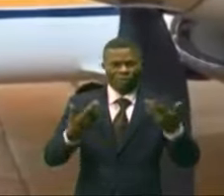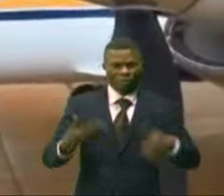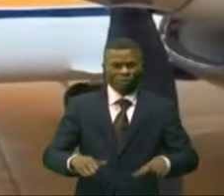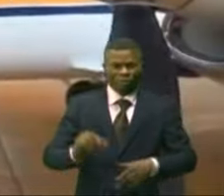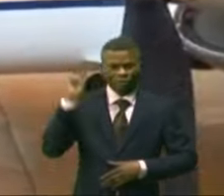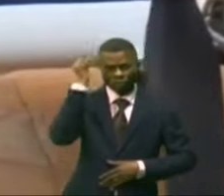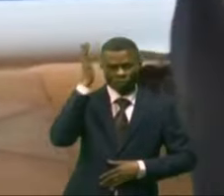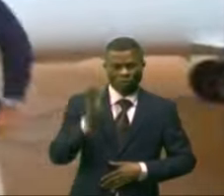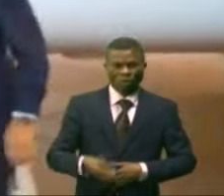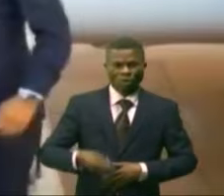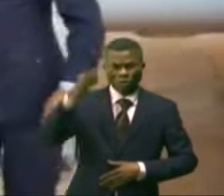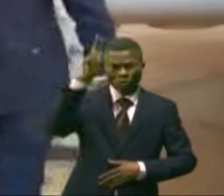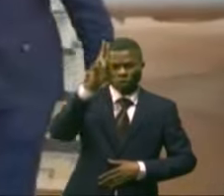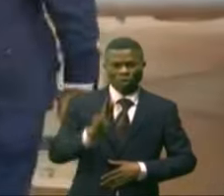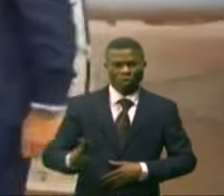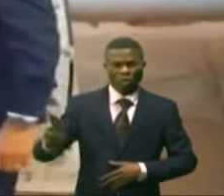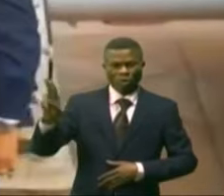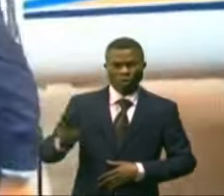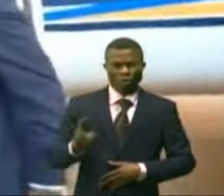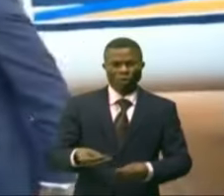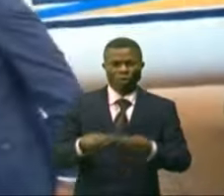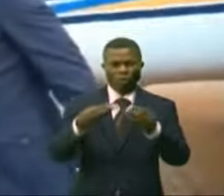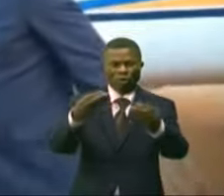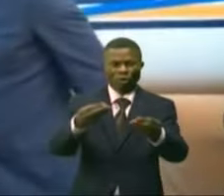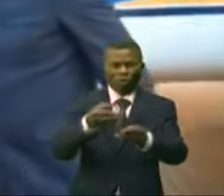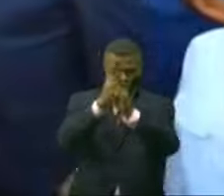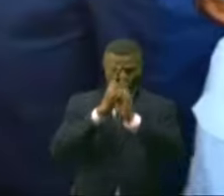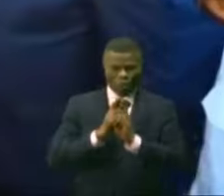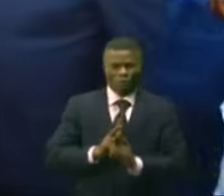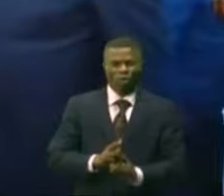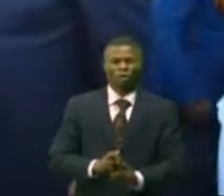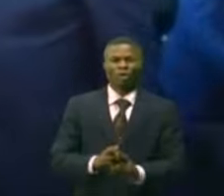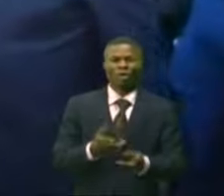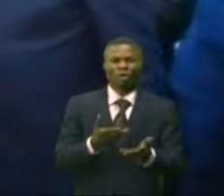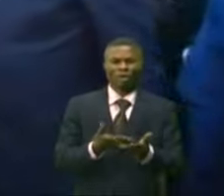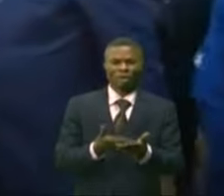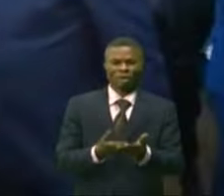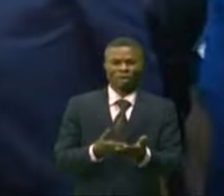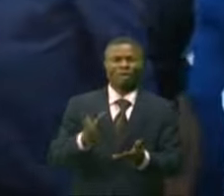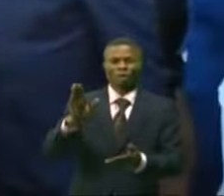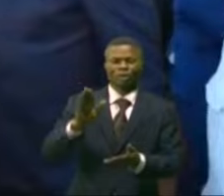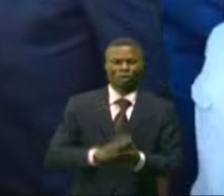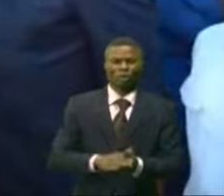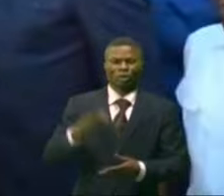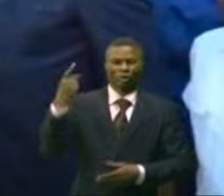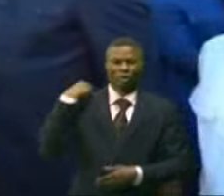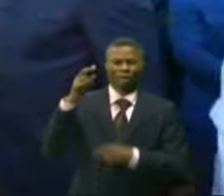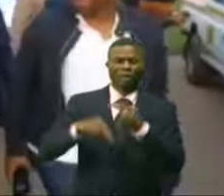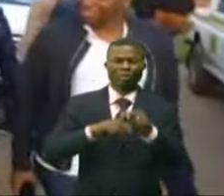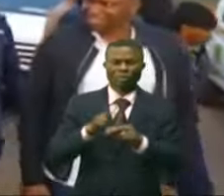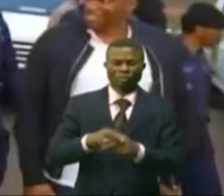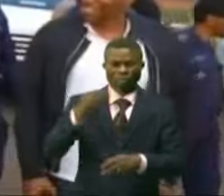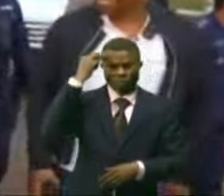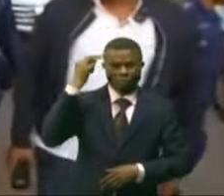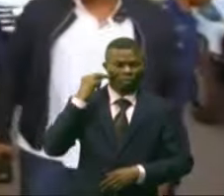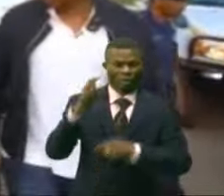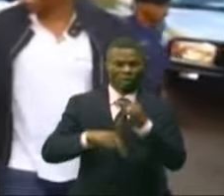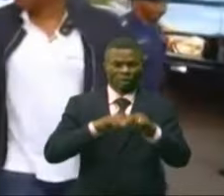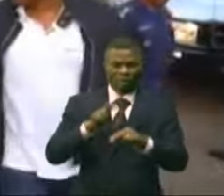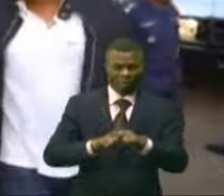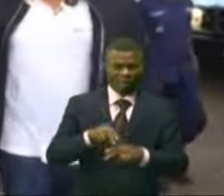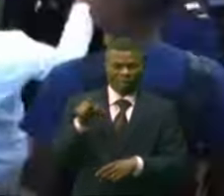le gouverneur du Haut-Touéle offre à son tour de l'hospitalité digne de ses noms à son hôte des marques, le ministre national Kizito